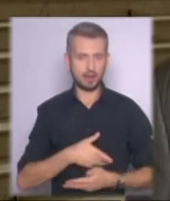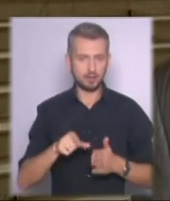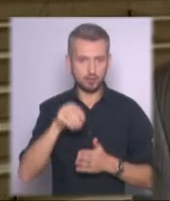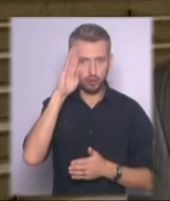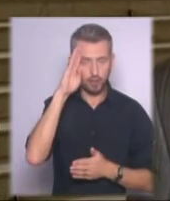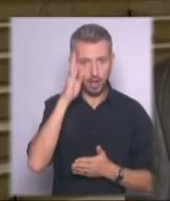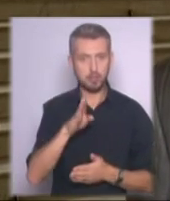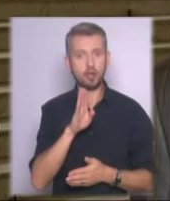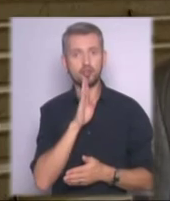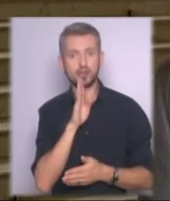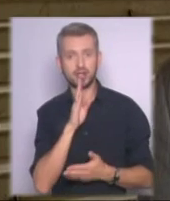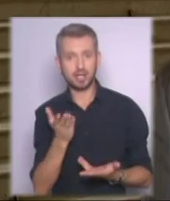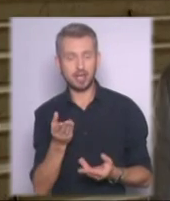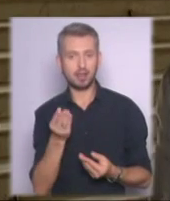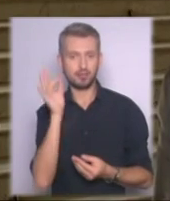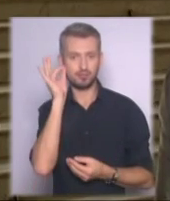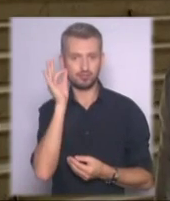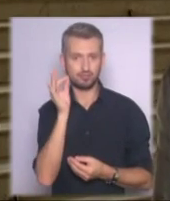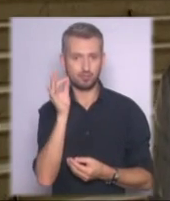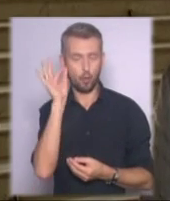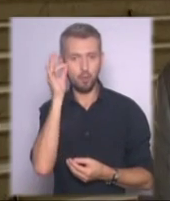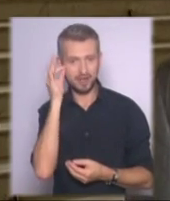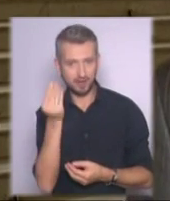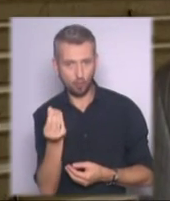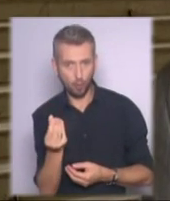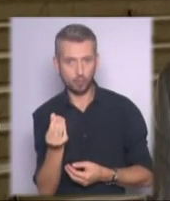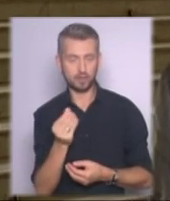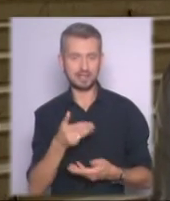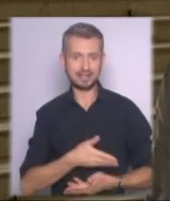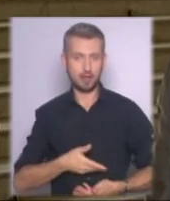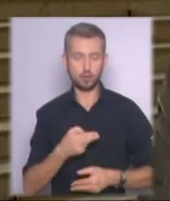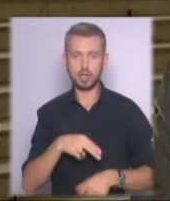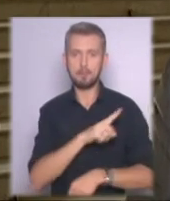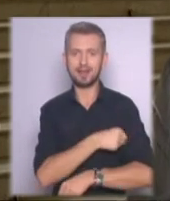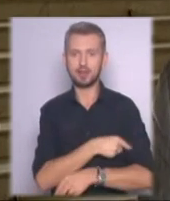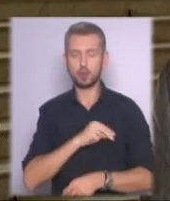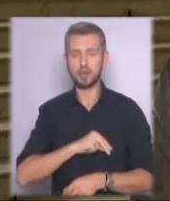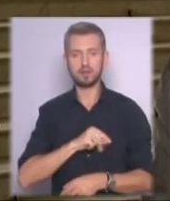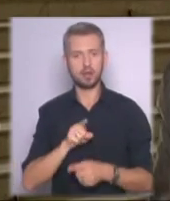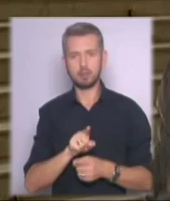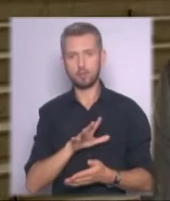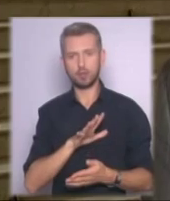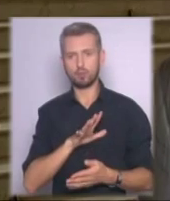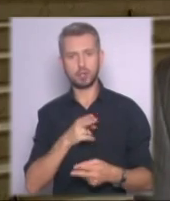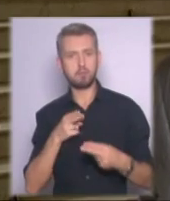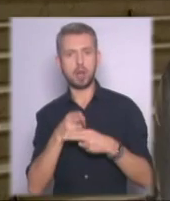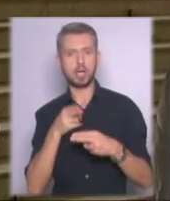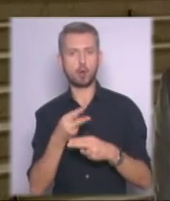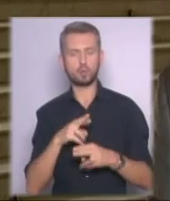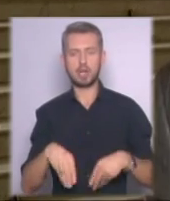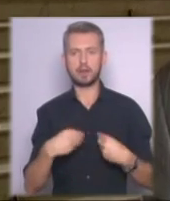жінки комерційного сексу, це теж для медичного працівника не повинно бути бар'єром для надання